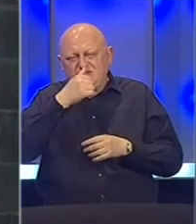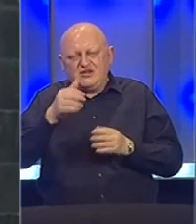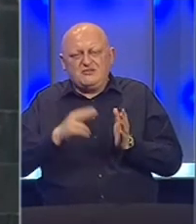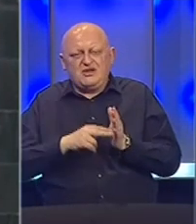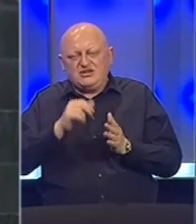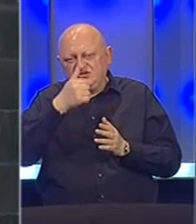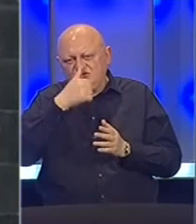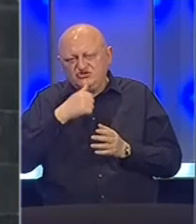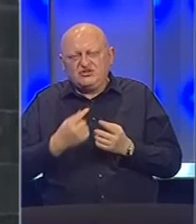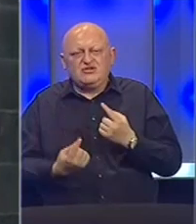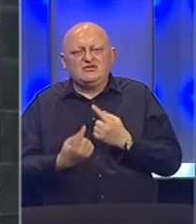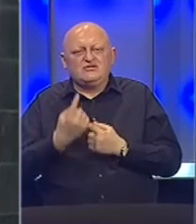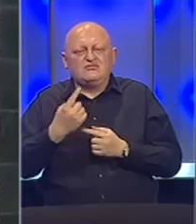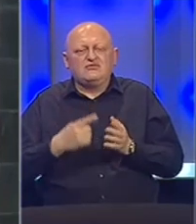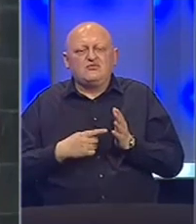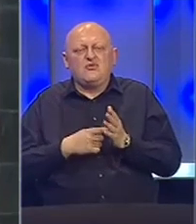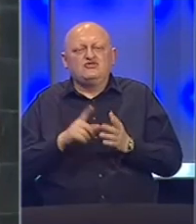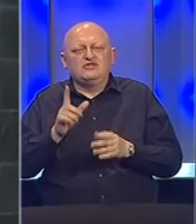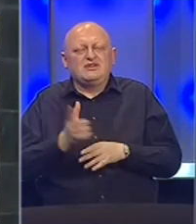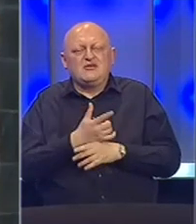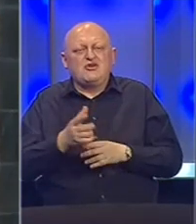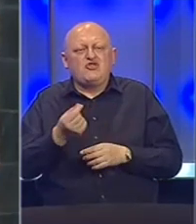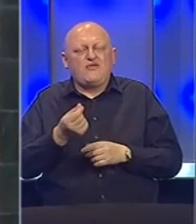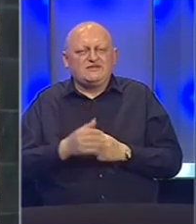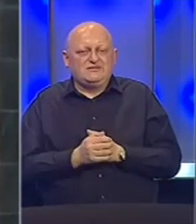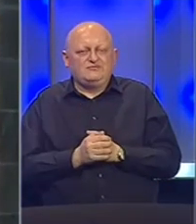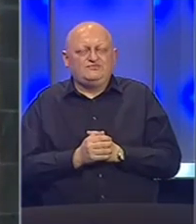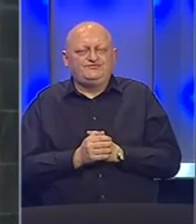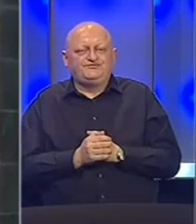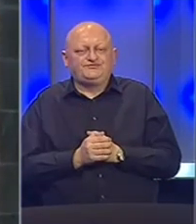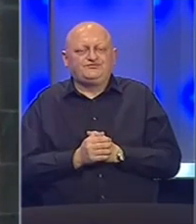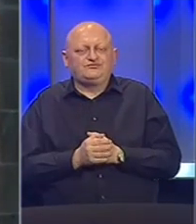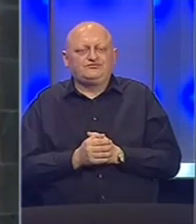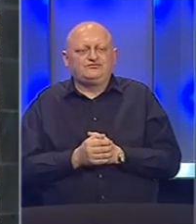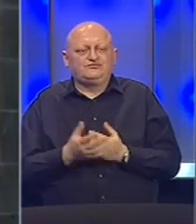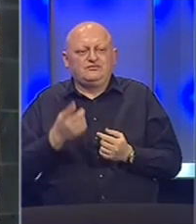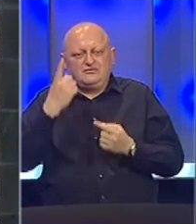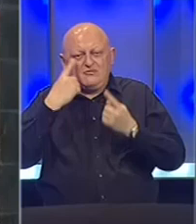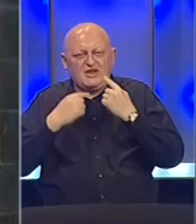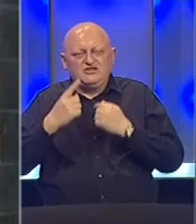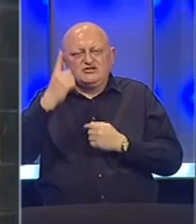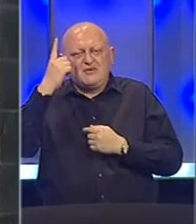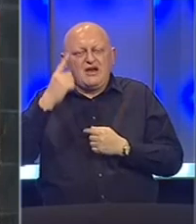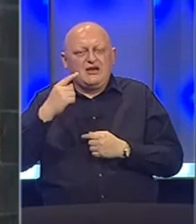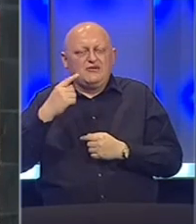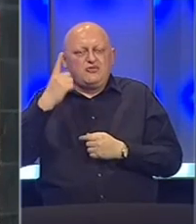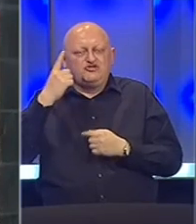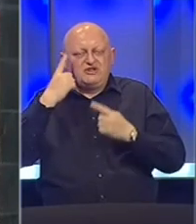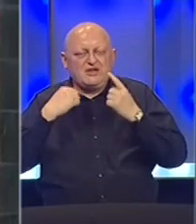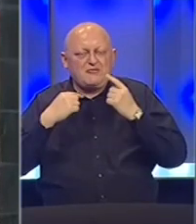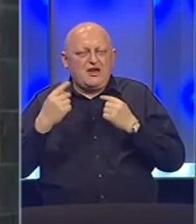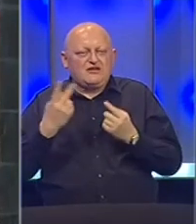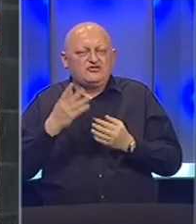Šta ako se dogodi i pokaže da oni nemaju taj novac? Plać majke, Boži. Dakle, to je ono što se